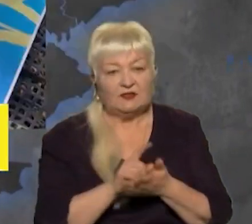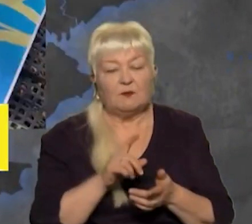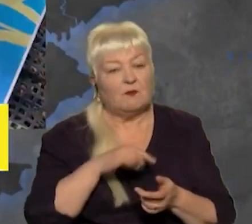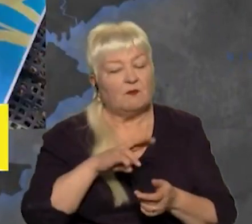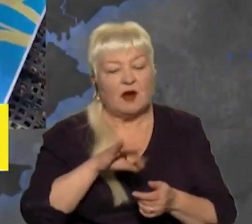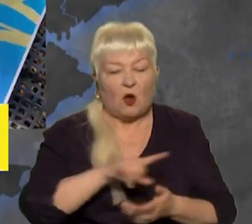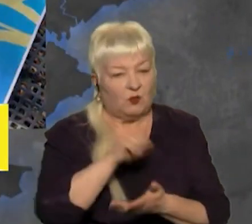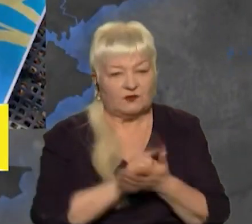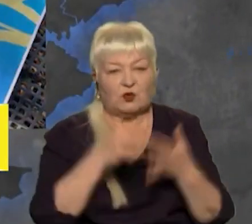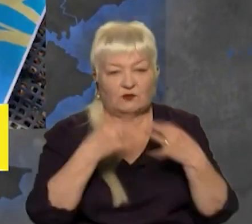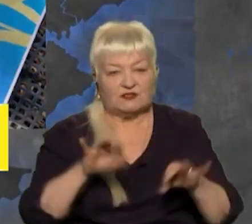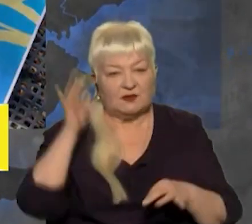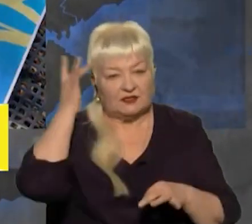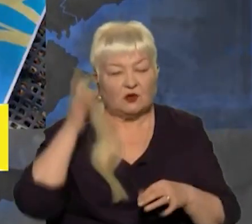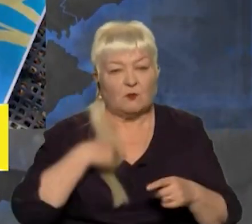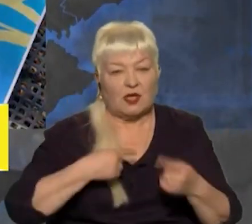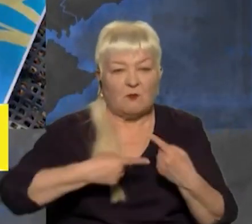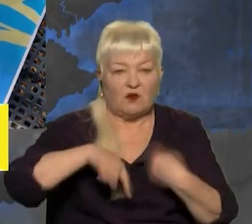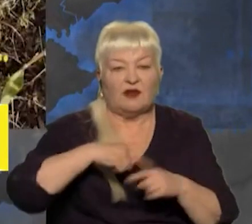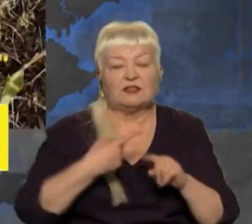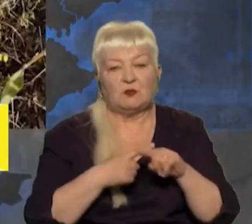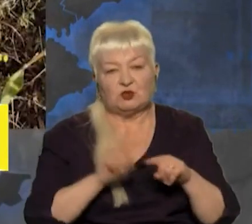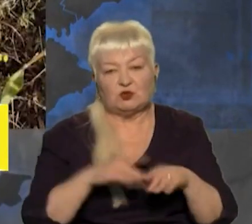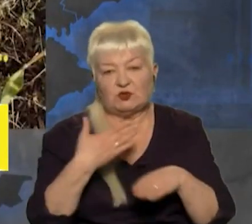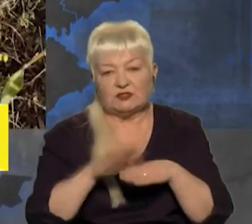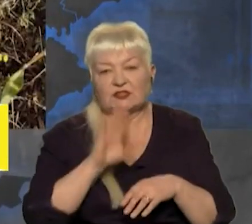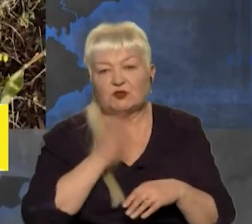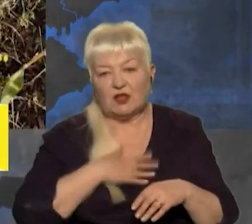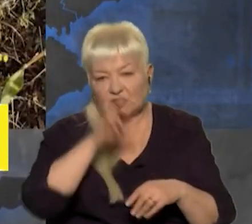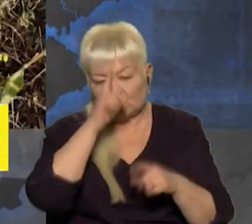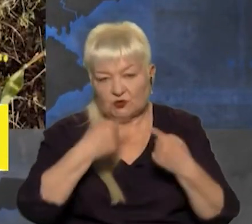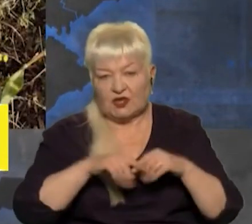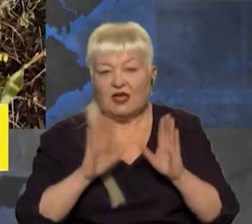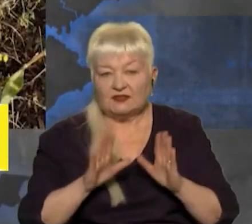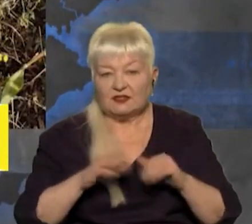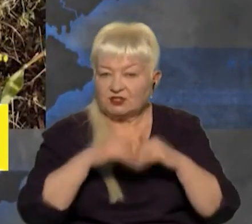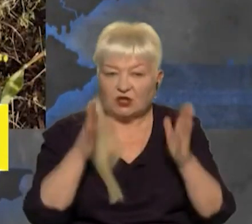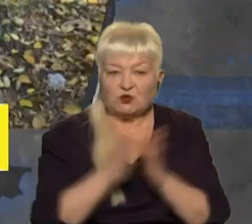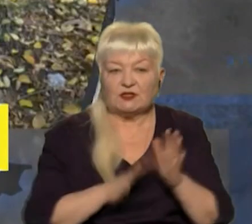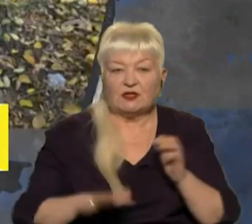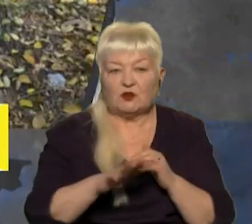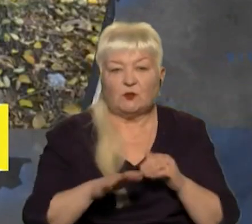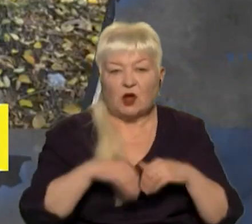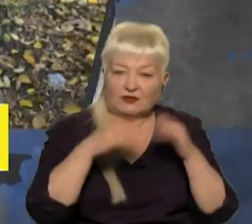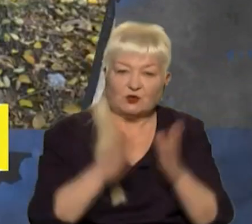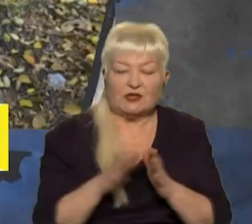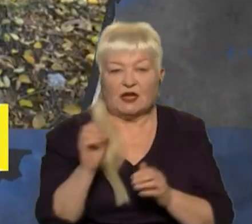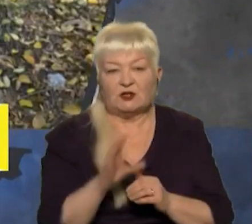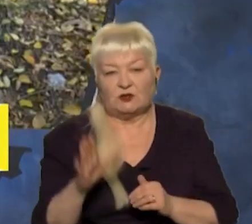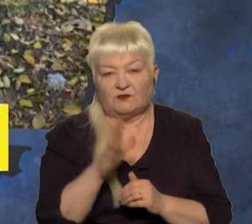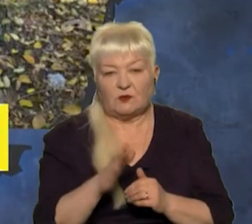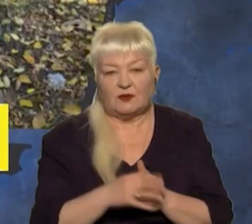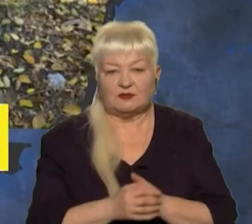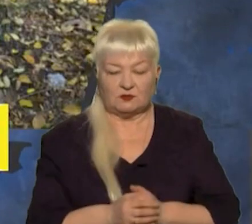звільнимо Крим. Ми повернемо цю частину нашої держави не лише до загальноукраїнського простору, а й до загальноєвропейського. Йдеться в